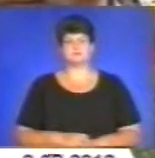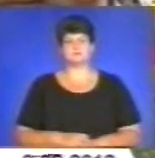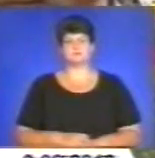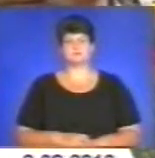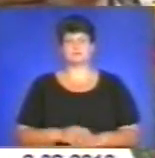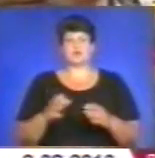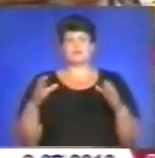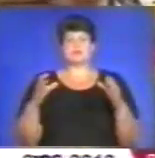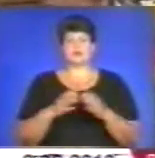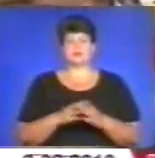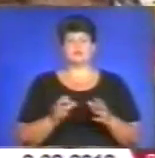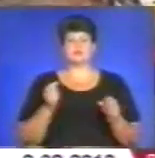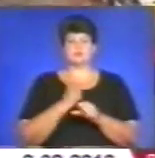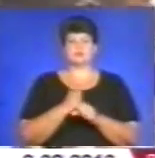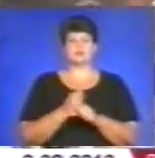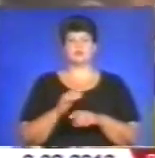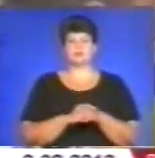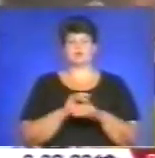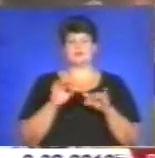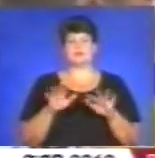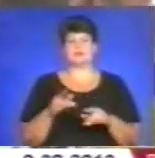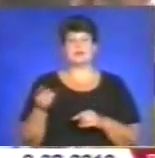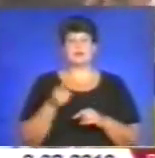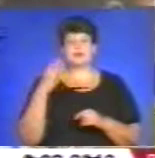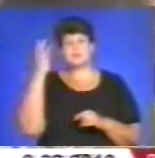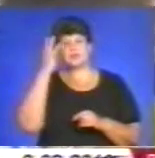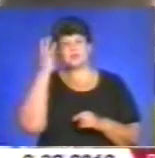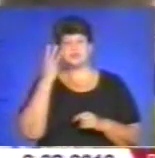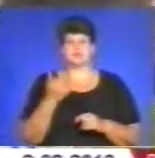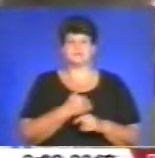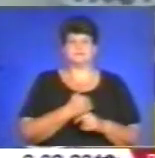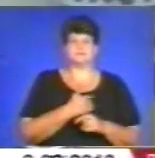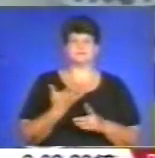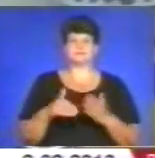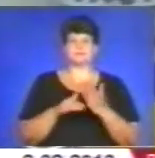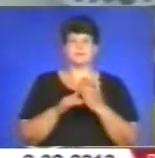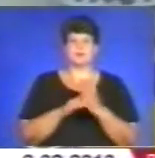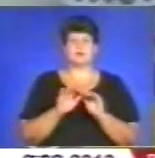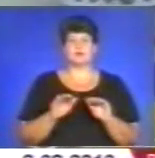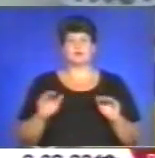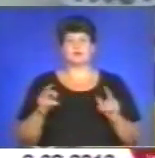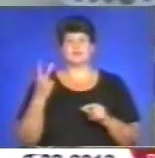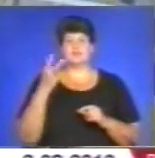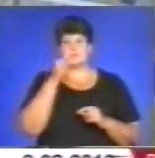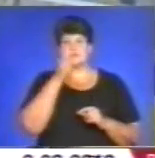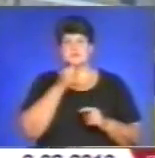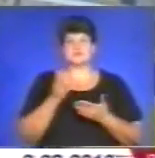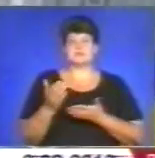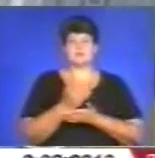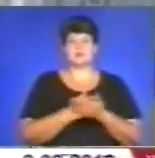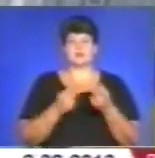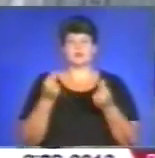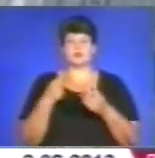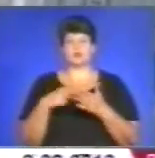Об'єдналися, щоб зробити добру справу. Тернополяни і хмельничани, натхнені бажанням допомогти дітям, два місяці збирали кошти на